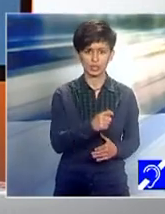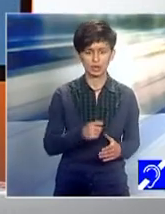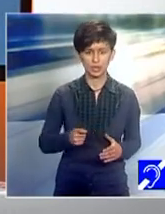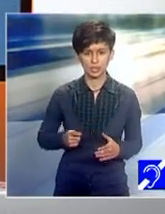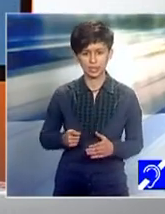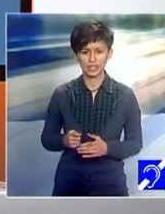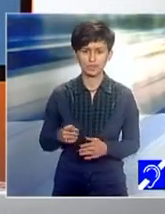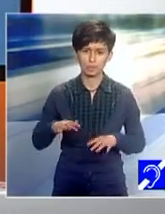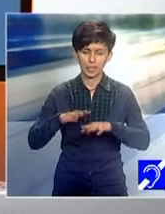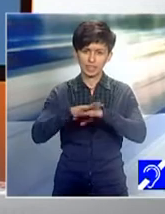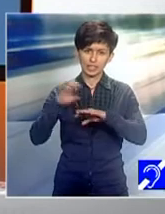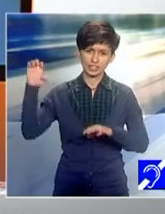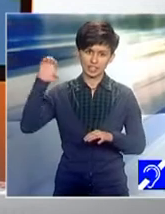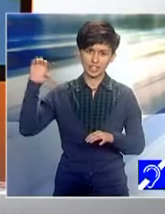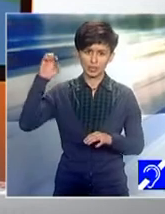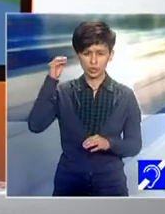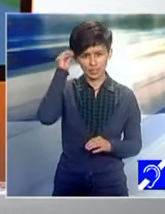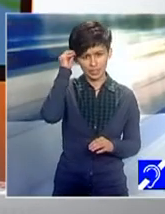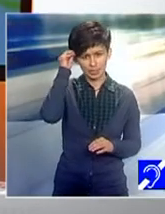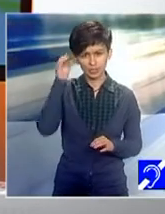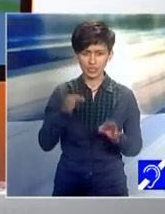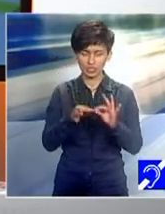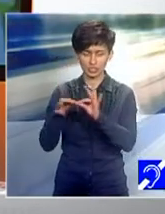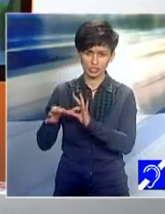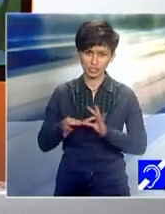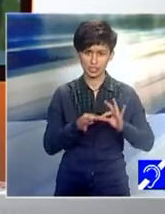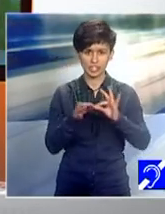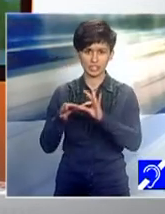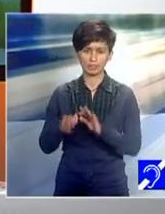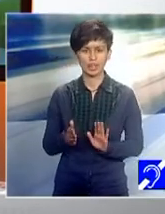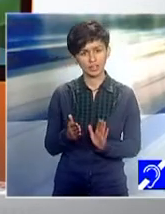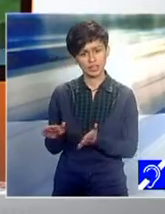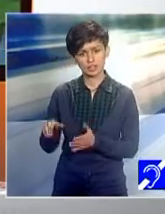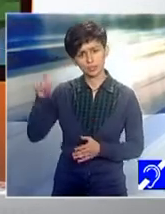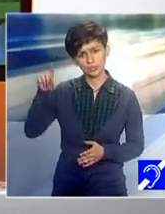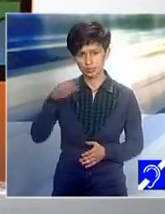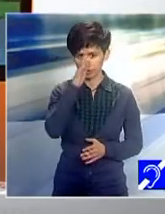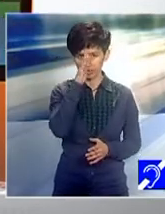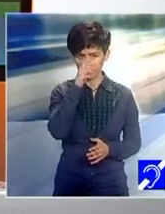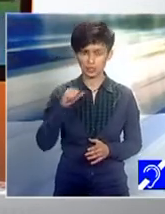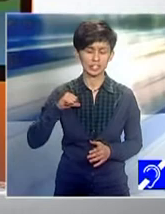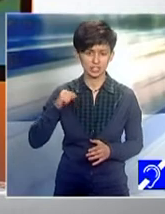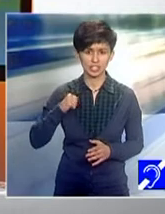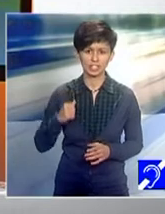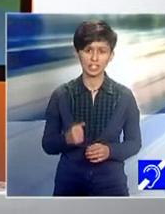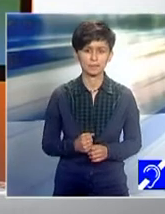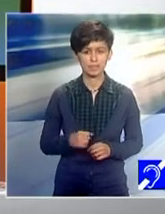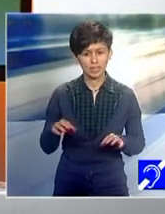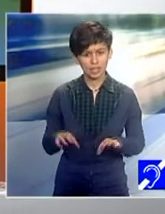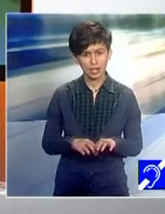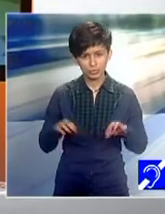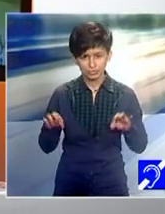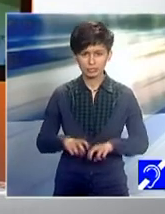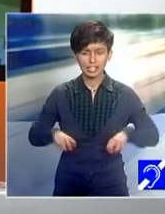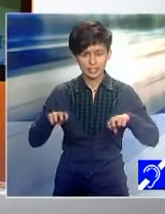Europene Memorie și Solidaritate. La începutul lunii aprilie, un grup de tineri din România, Austria și Ungaria au explorat și regiunea